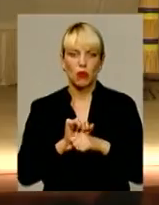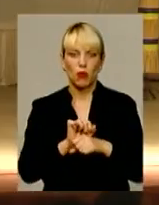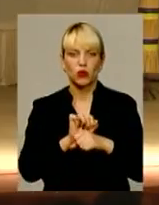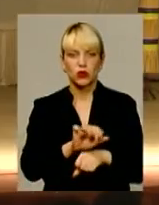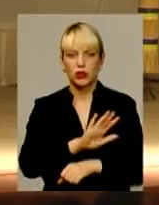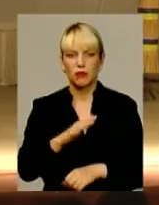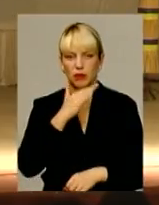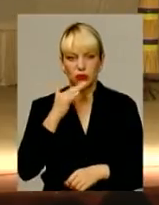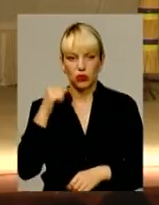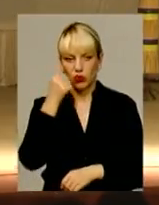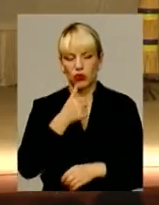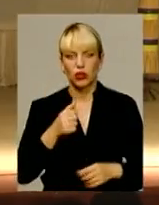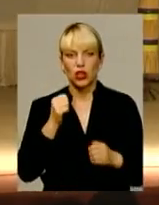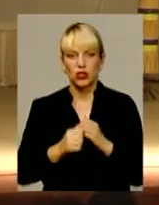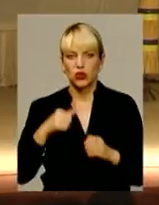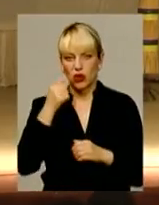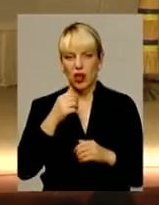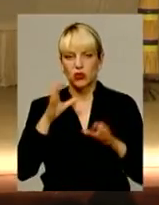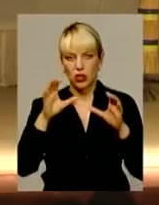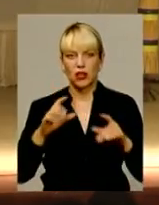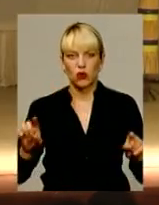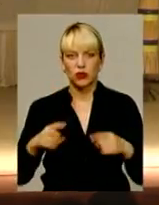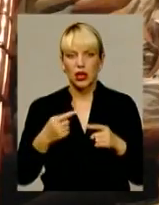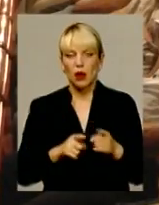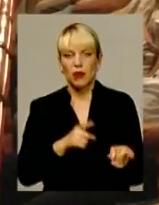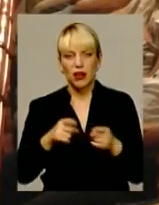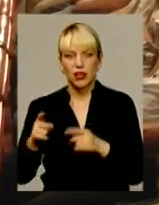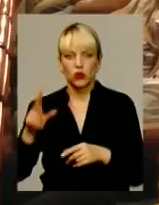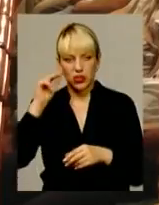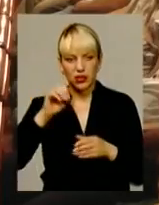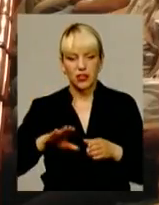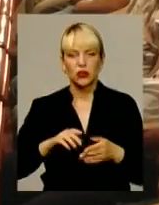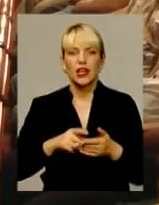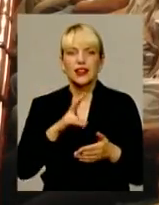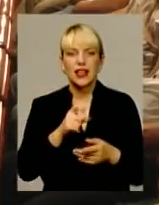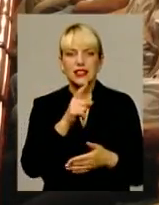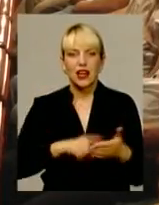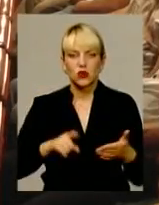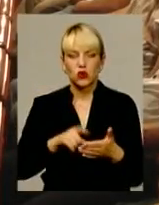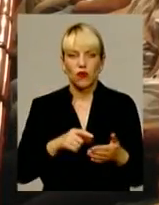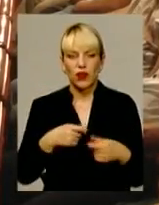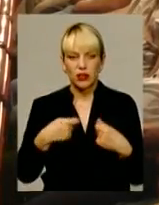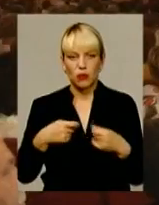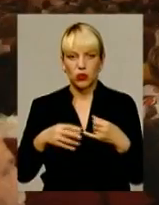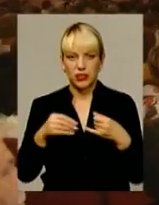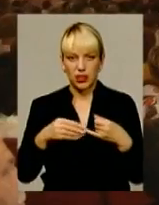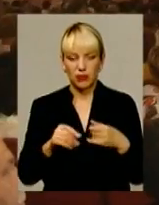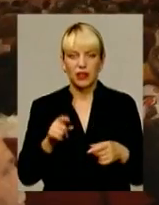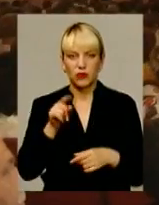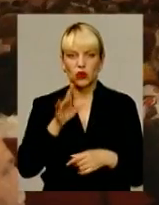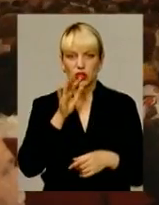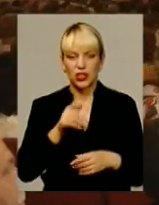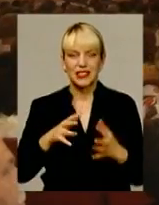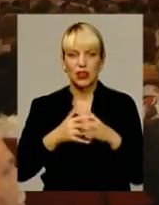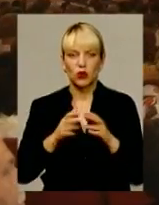перший рік. Щоразу законотворці переносять дату скасування мораторію на продаж загальнонаціонального багатства нашої держави. У той же час